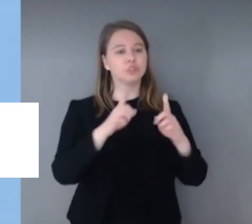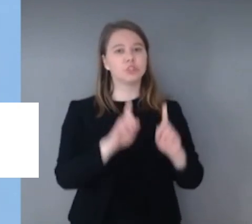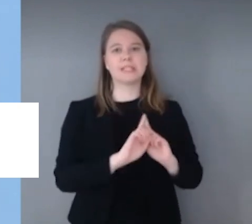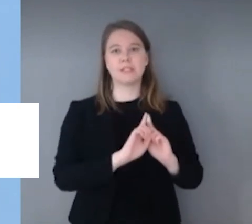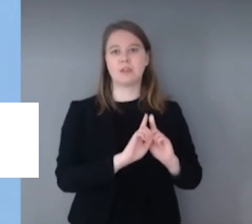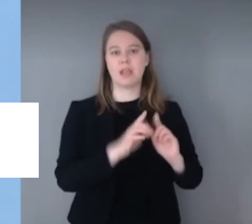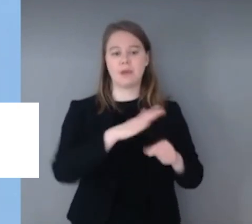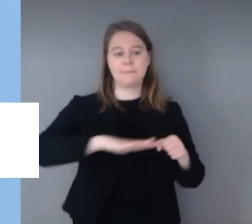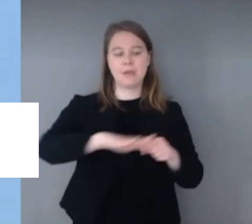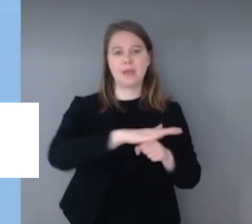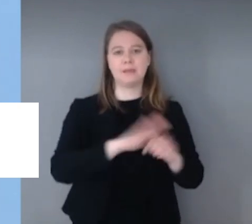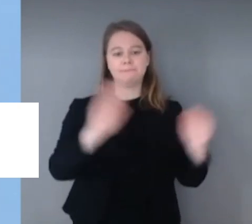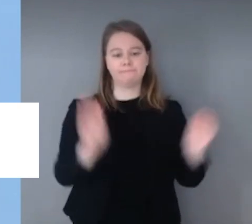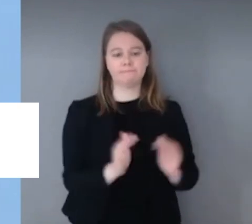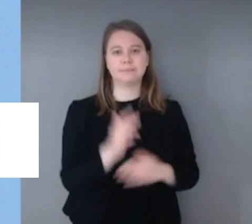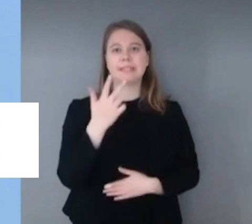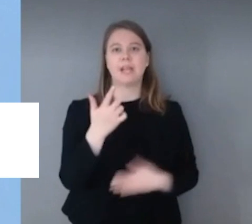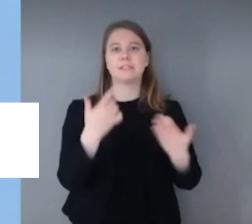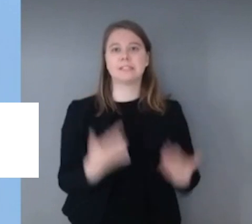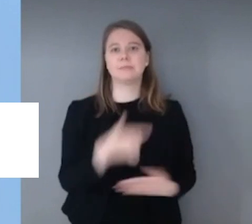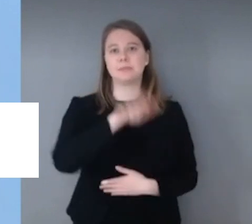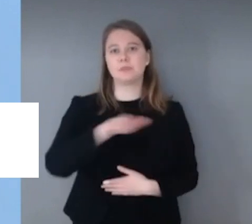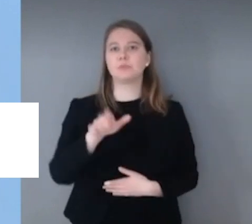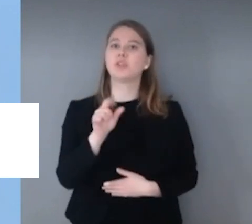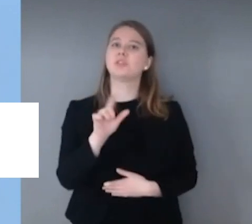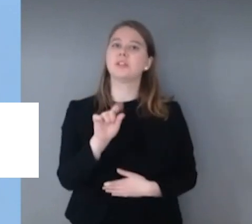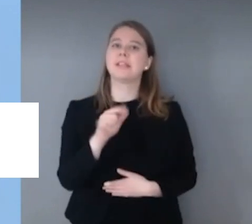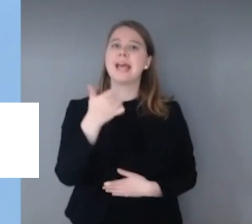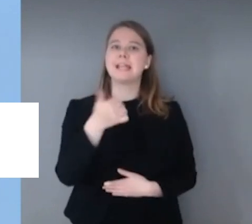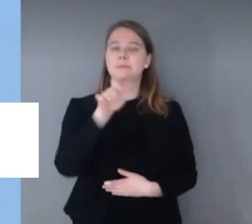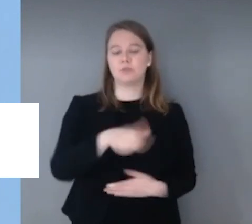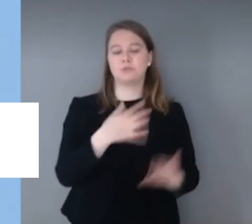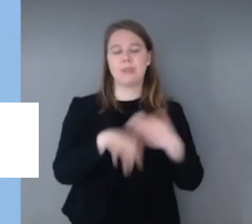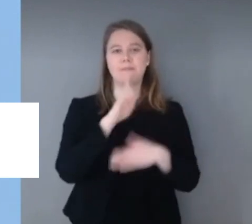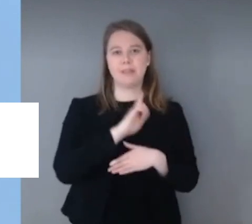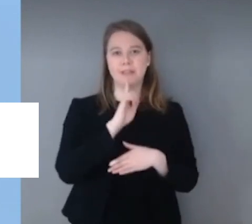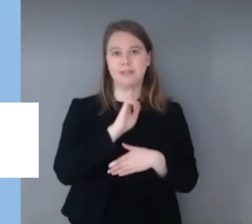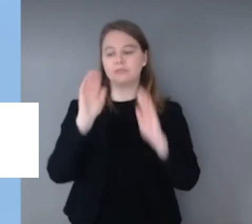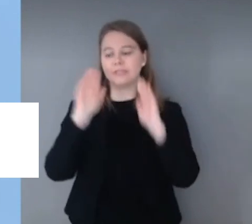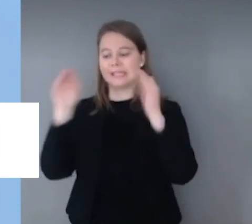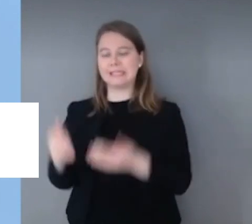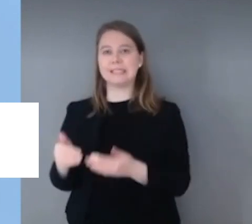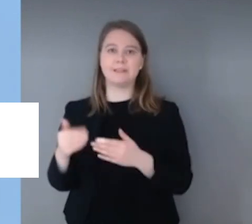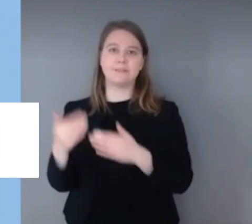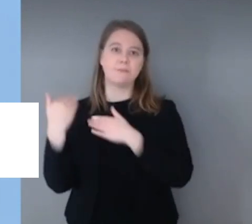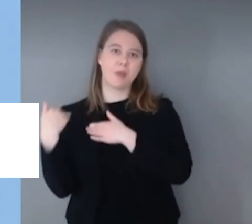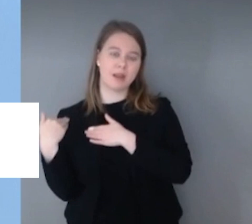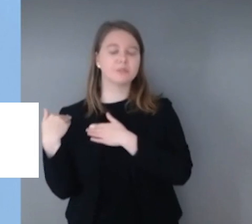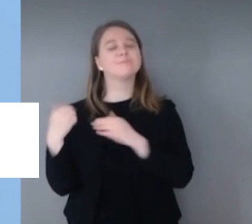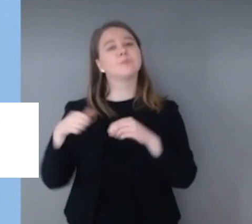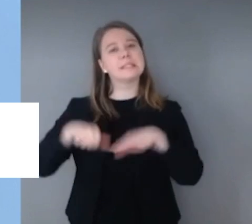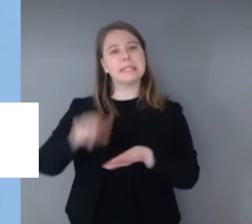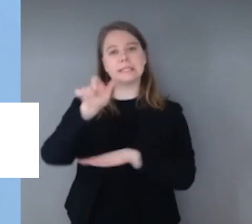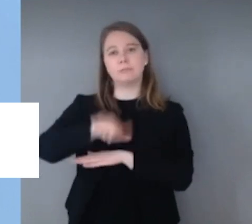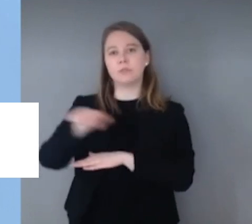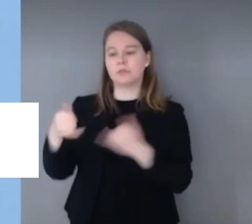Personen, das ist eine Person weniger. Und erfreulicherweise auch der Intensivauslastung. Es sind 16 Personen noch intensiv